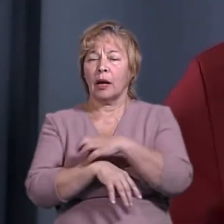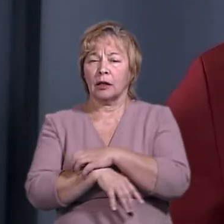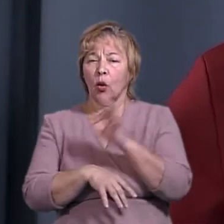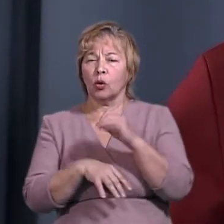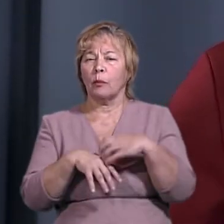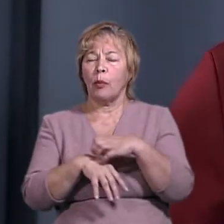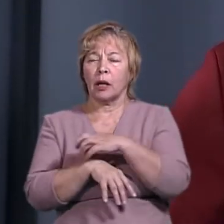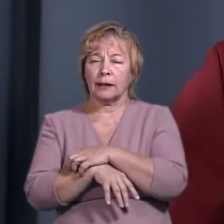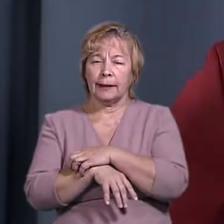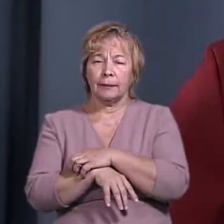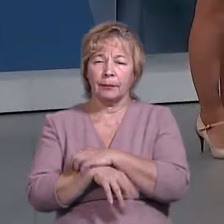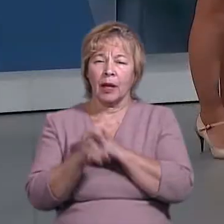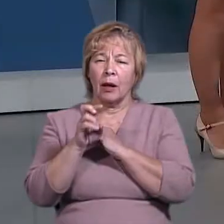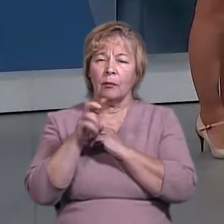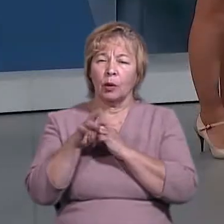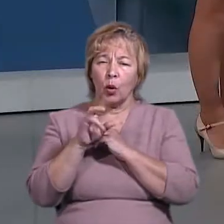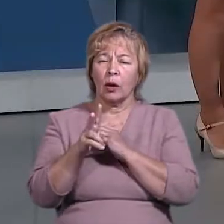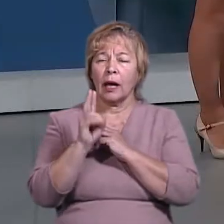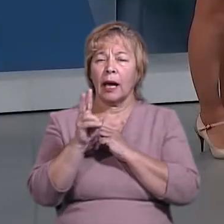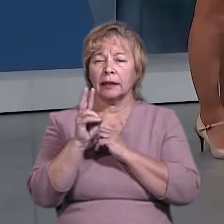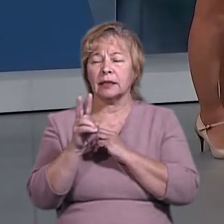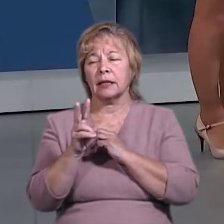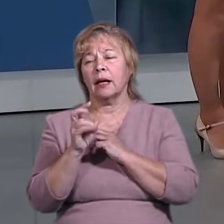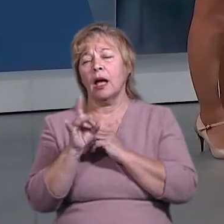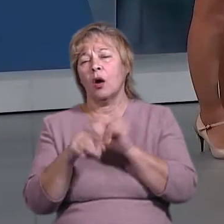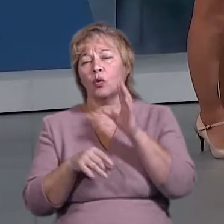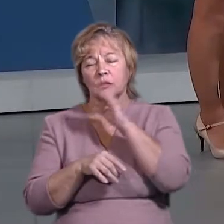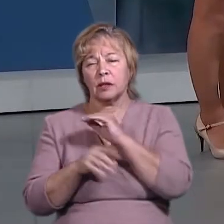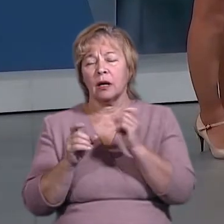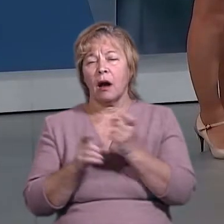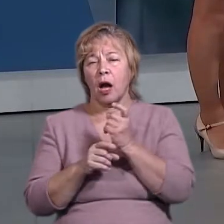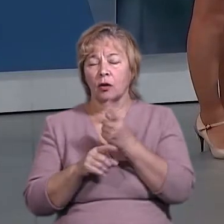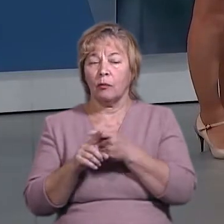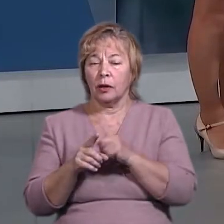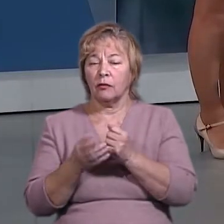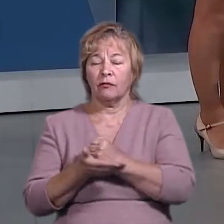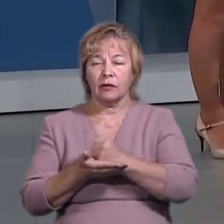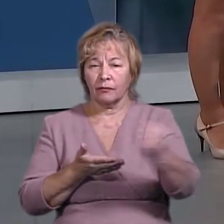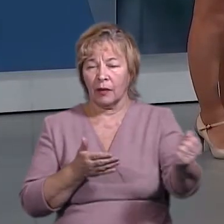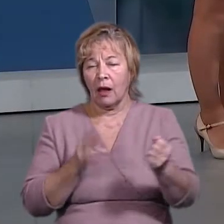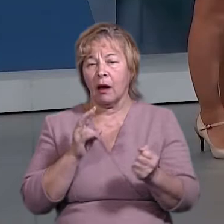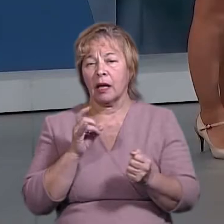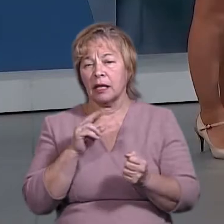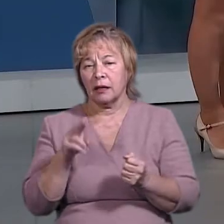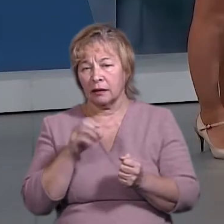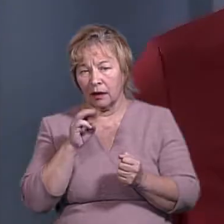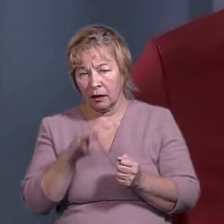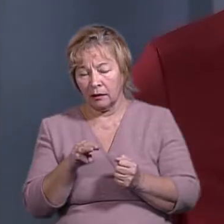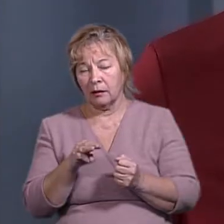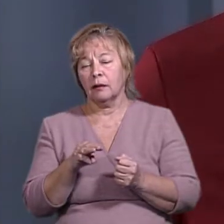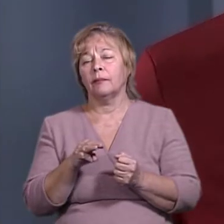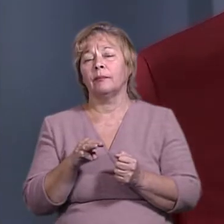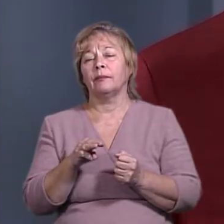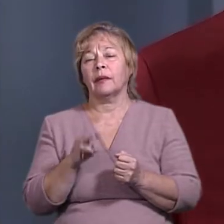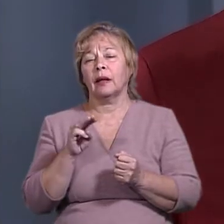«Блок Кернеса Успішних Арків», яка висувала кандидата Ігоря Терехова, уточнюю для наших глядачів, а